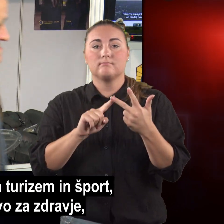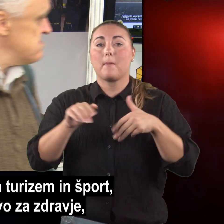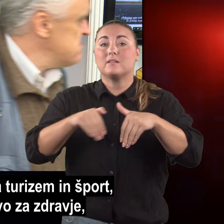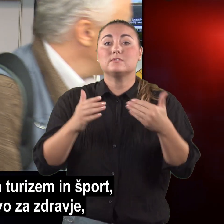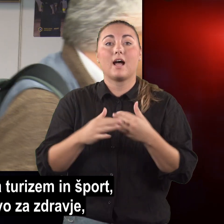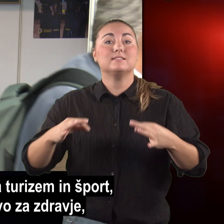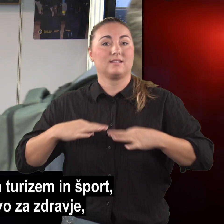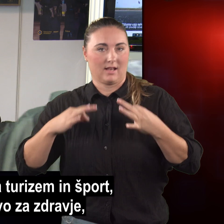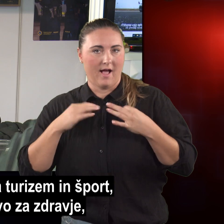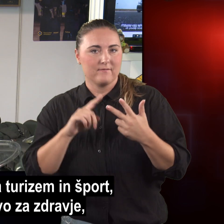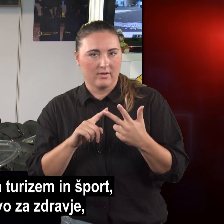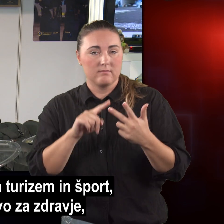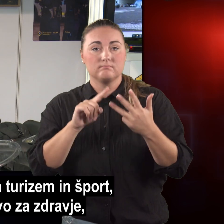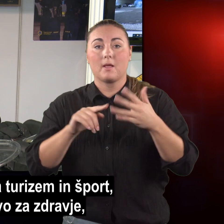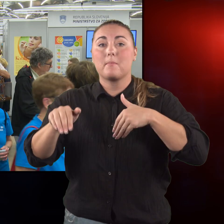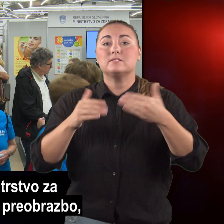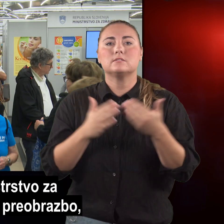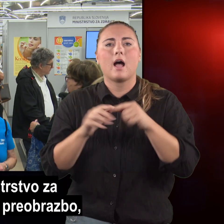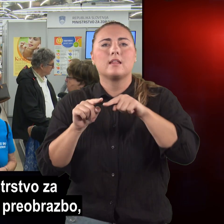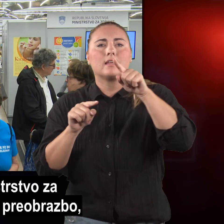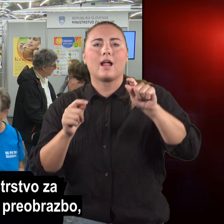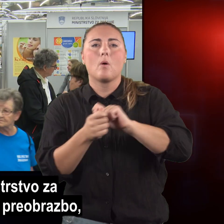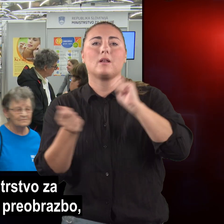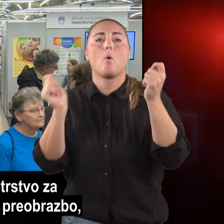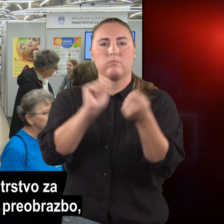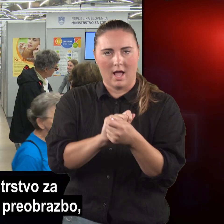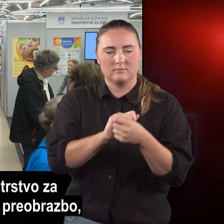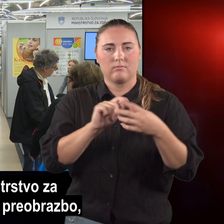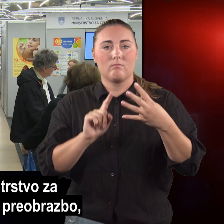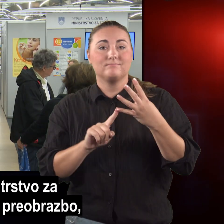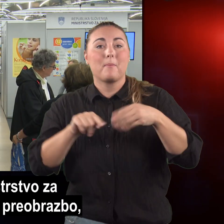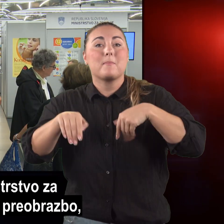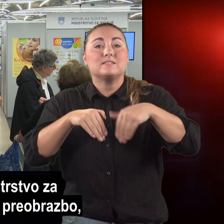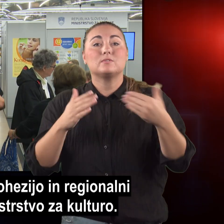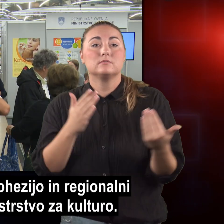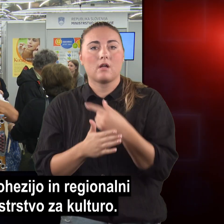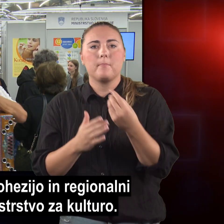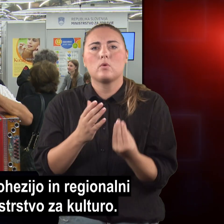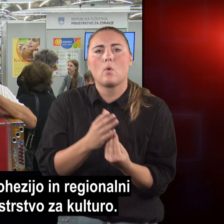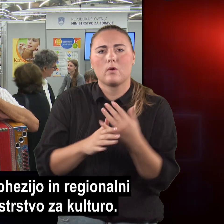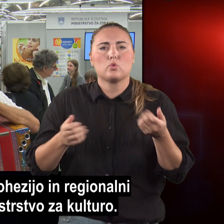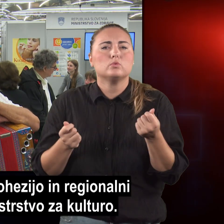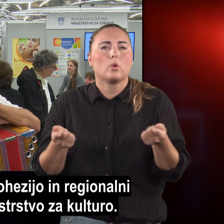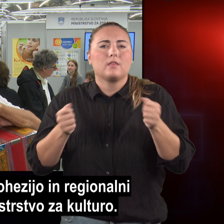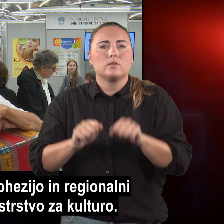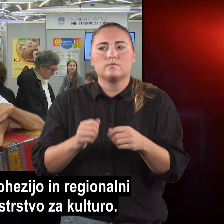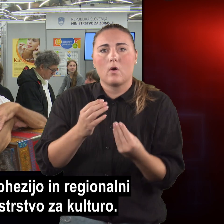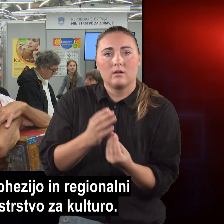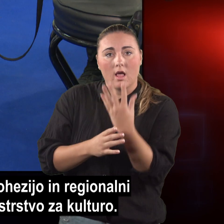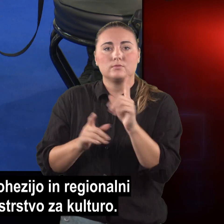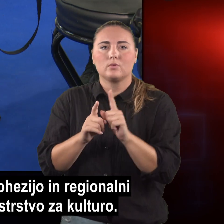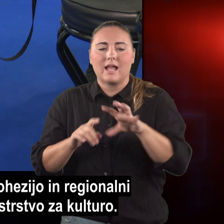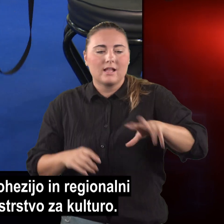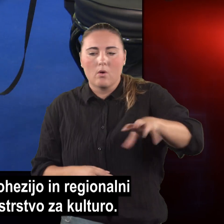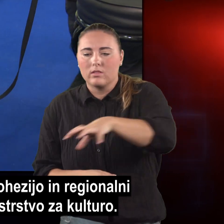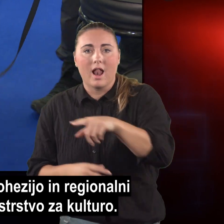špurt, Ministrstvo za zdravje, Ministrstvo za digitalno preobrazbo, Ministrstvo za kohezijo